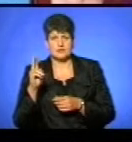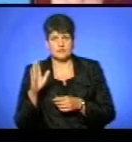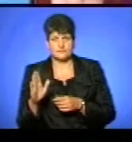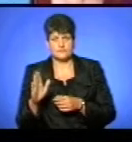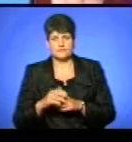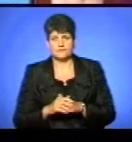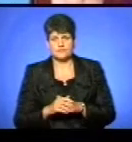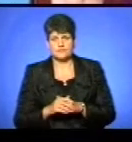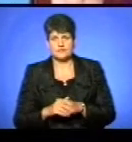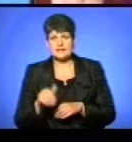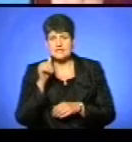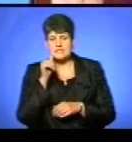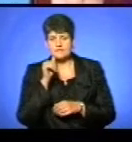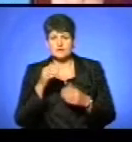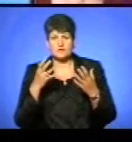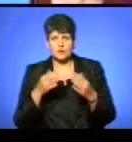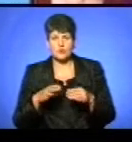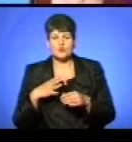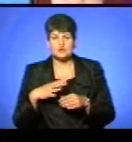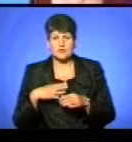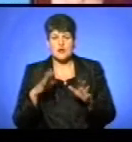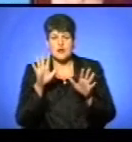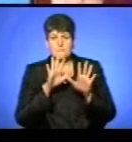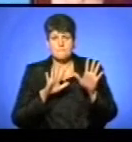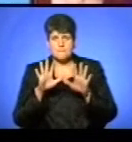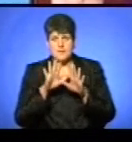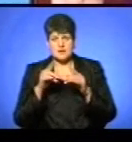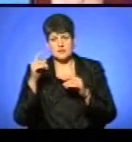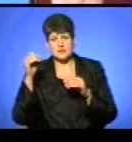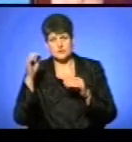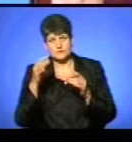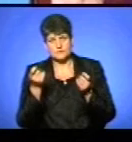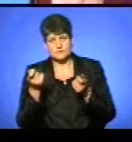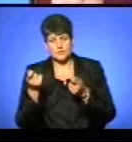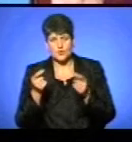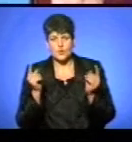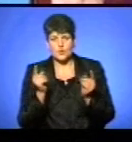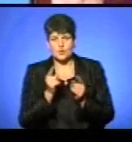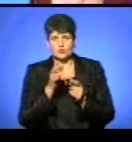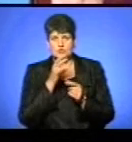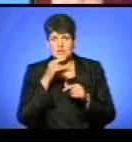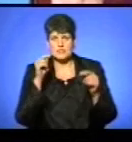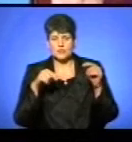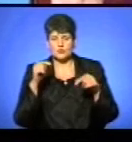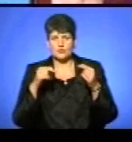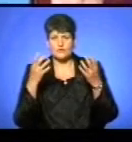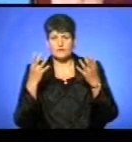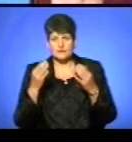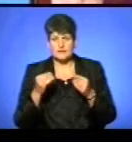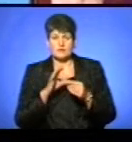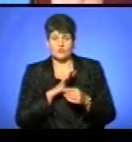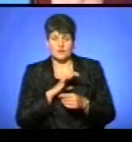На завтрашній день очікується хмарна погода з проясненнями, короткочасні дощі, в день місцями